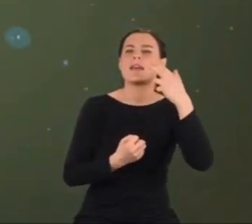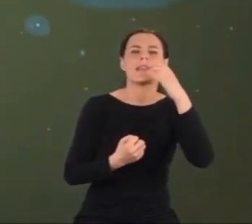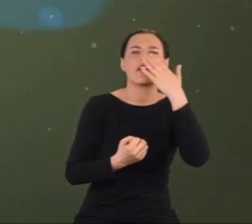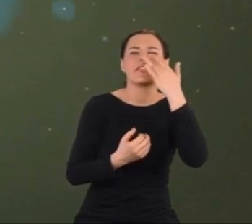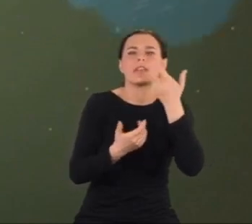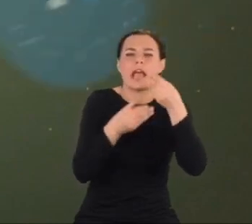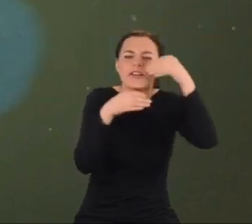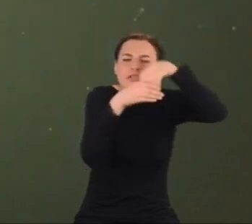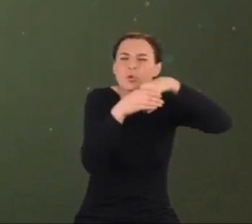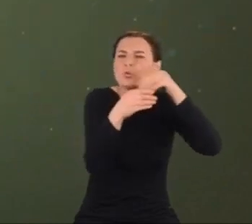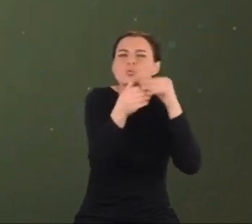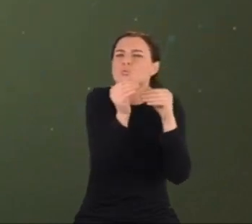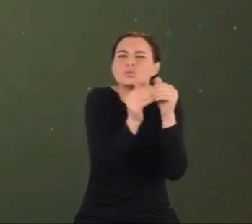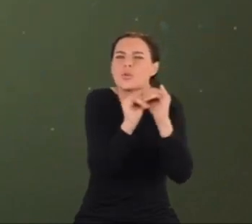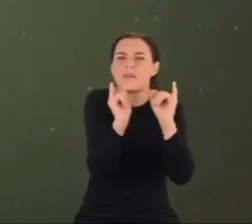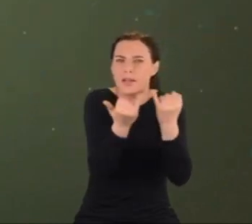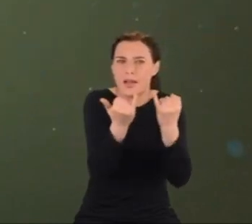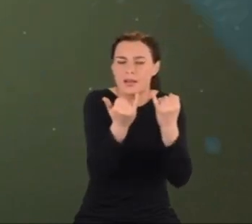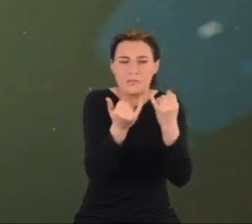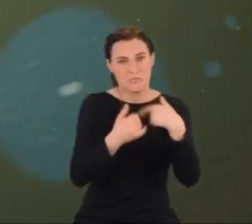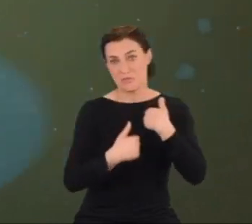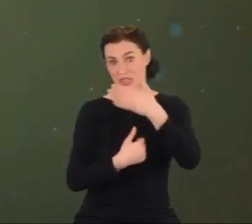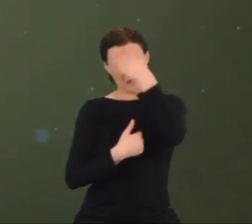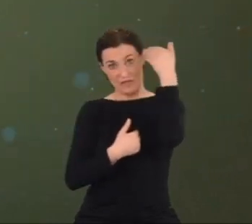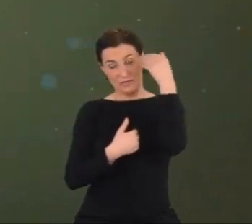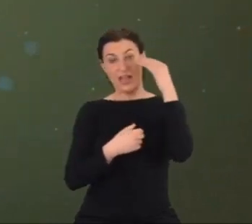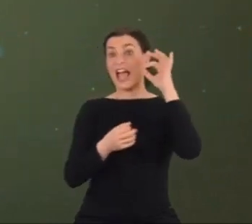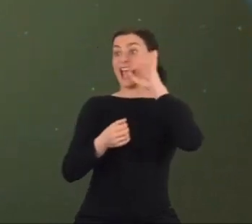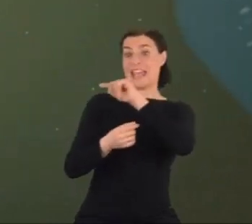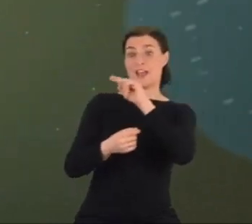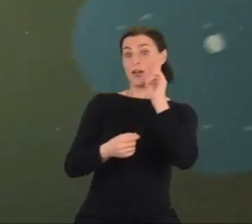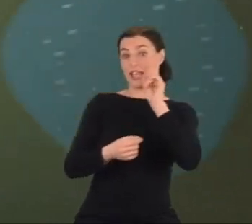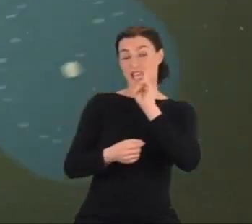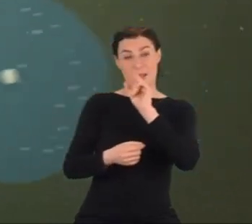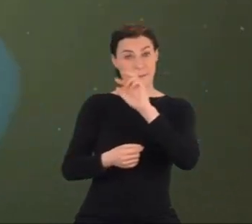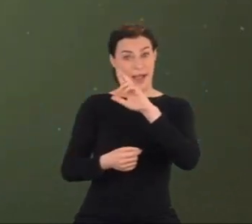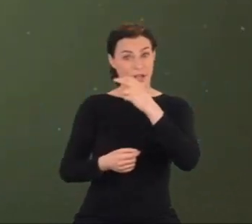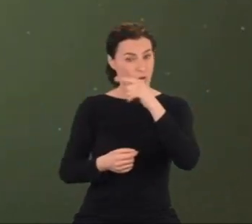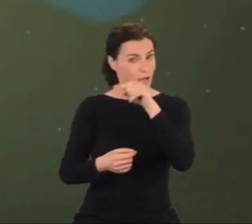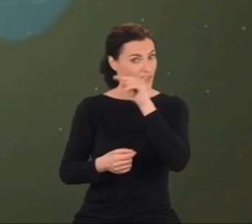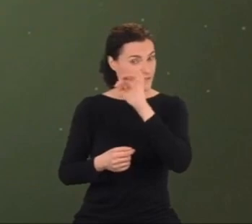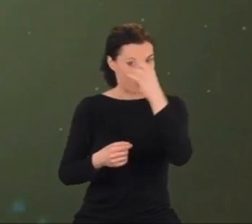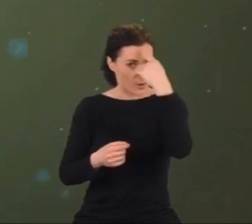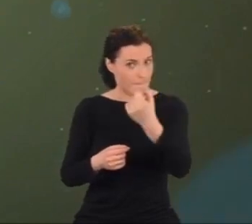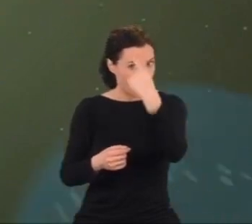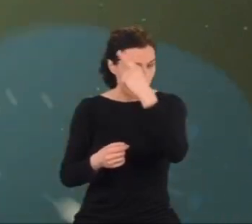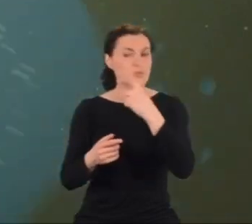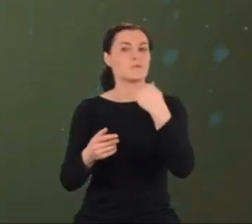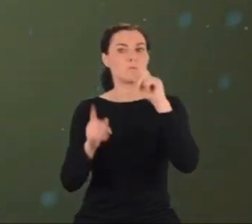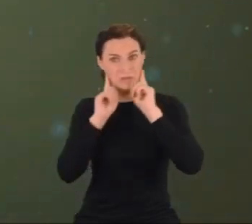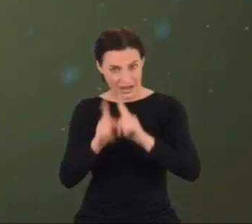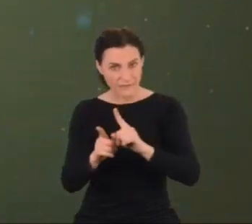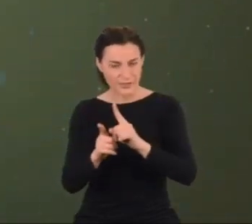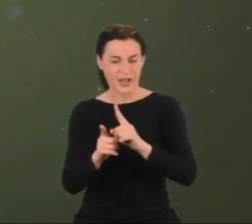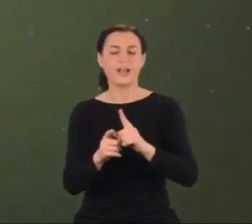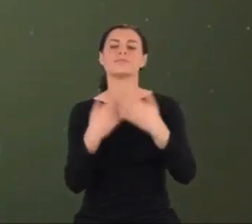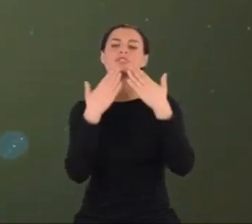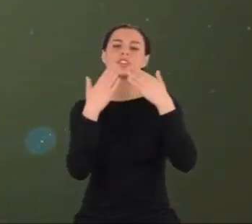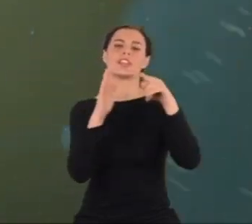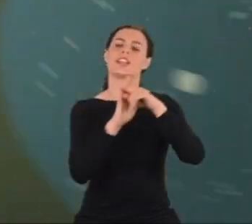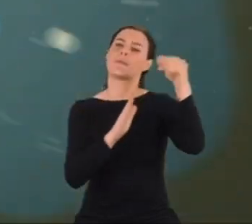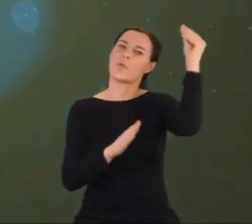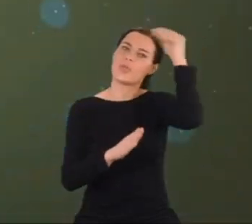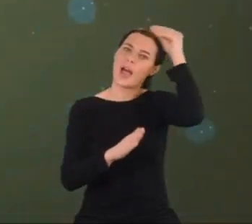Tego nie wiemy. Ale gdyby hipotezy Majorany się potwierdziły, nauka zyskałaby klucz